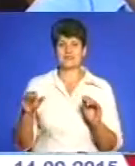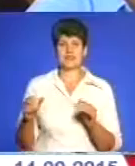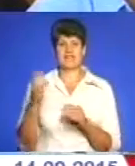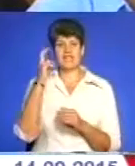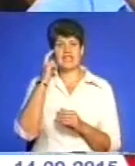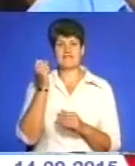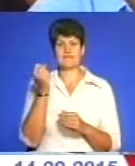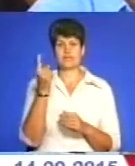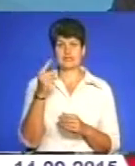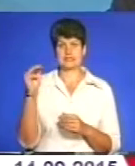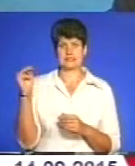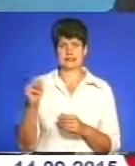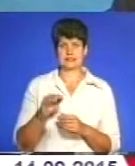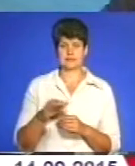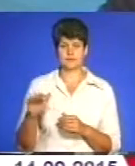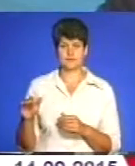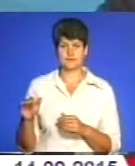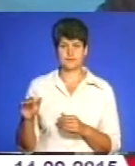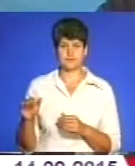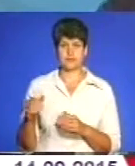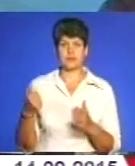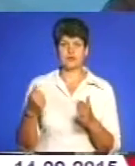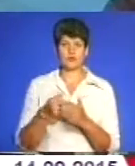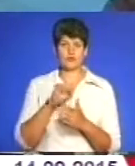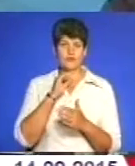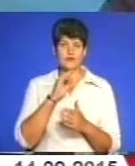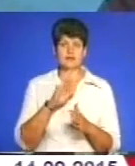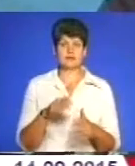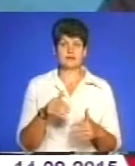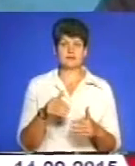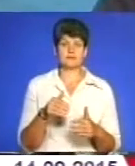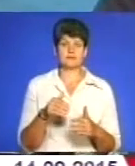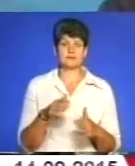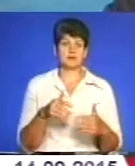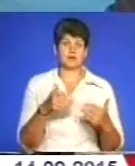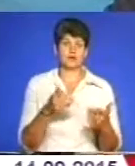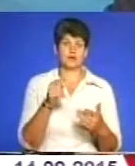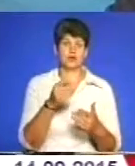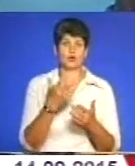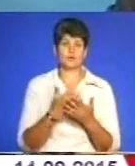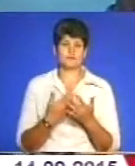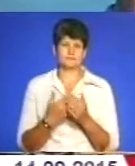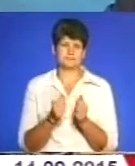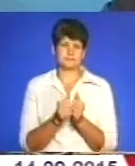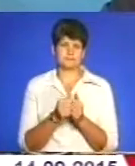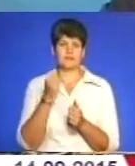тисяч. До професії схиляємося тоді, коли ми вже 18 років досягаємо,